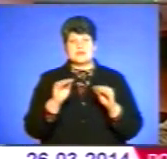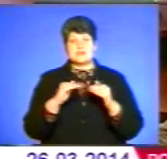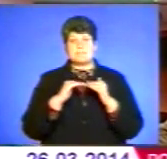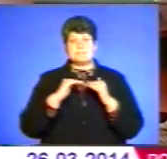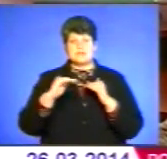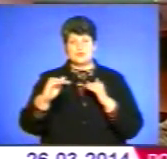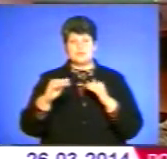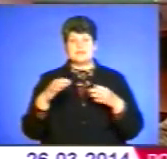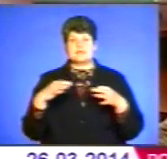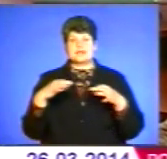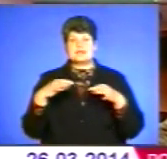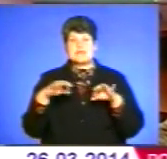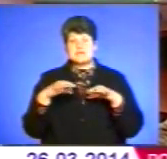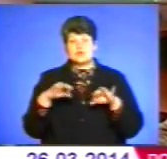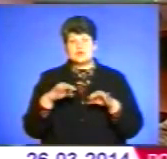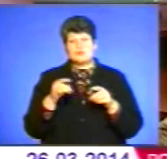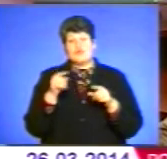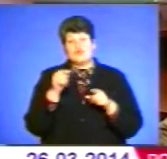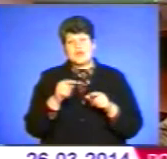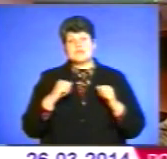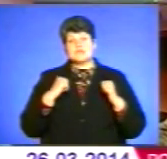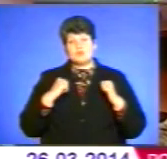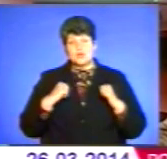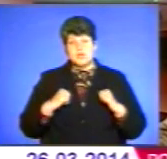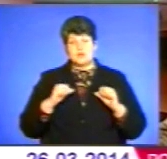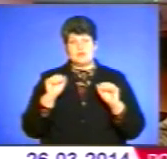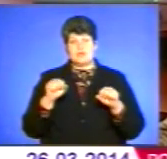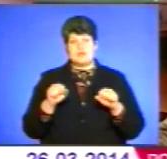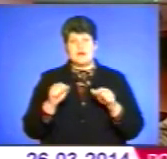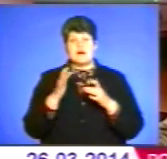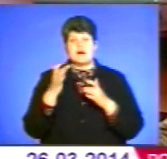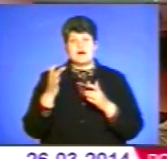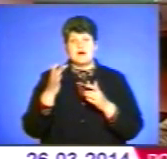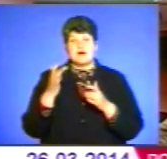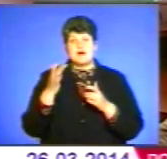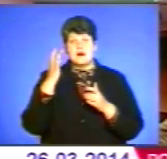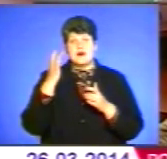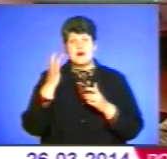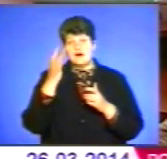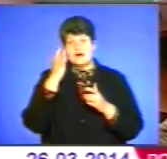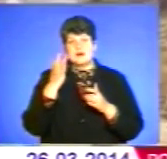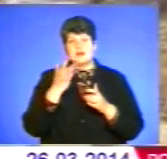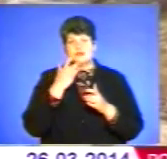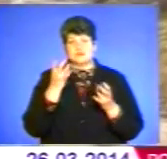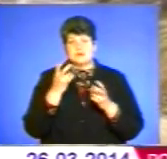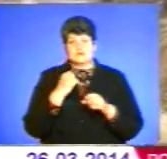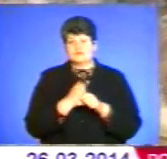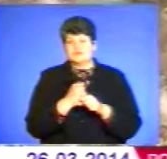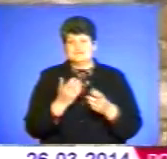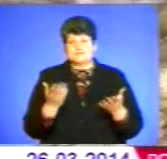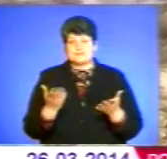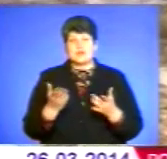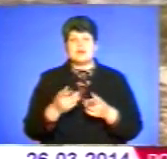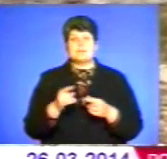транспортну, таку нормальну плиту, щоб вона спокійно могла, а так літом треба крокети їм, ніякого виходу дорогу не дано. Перший заступник